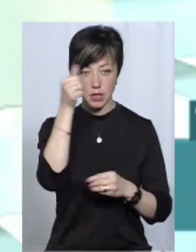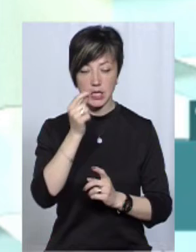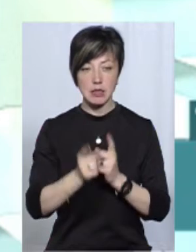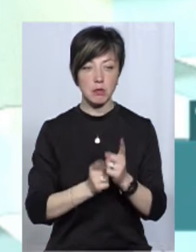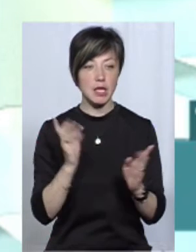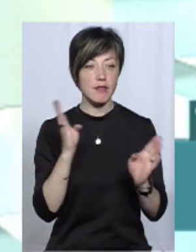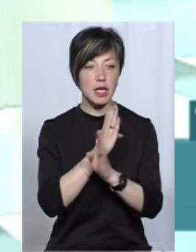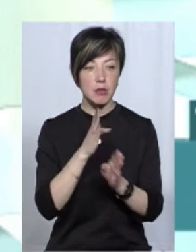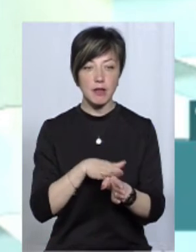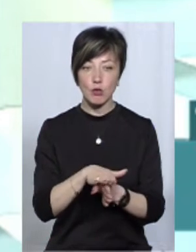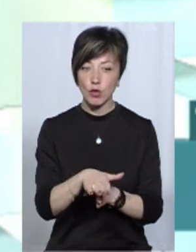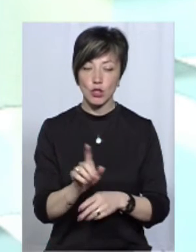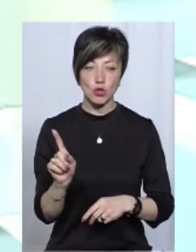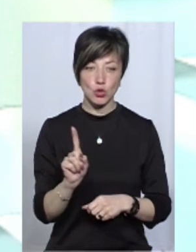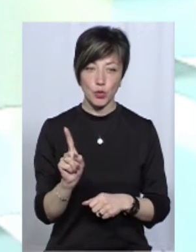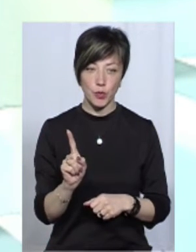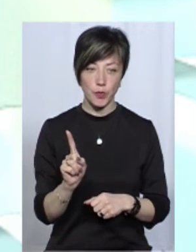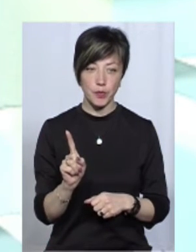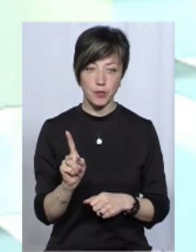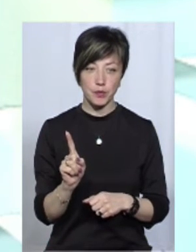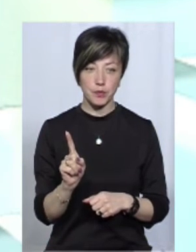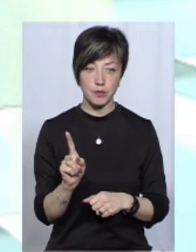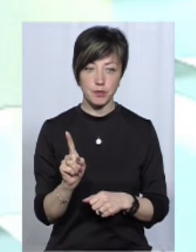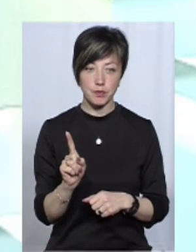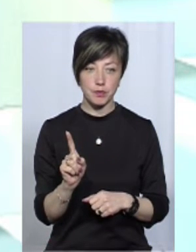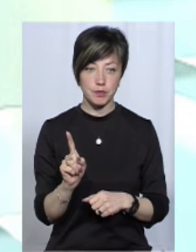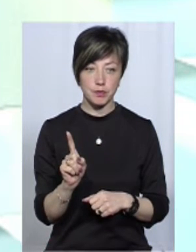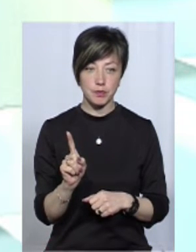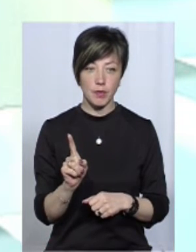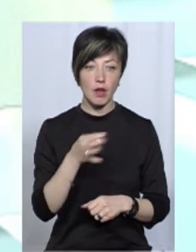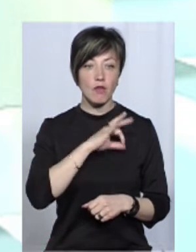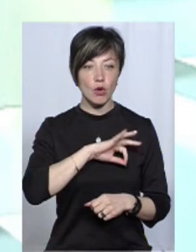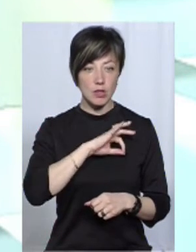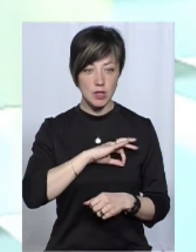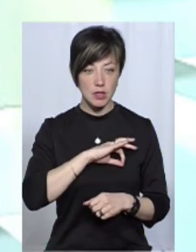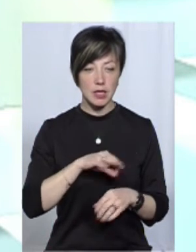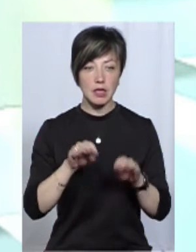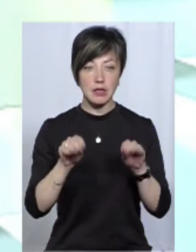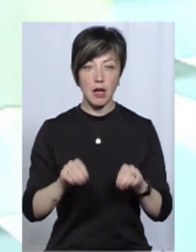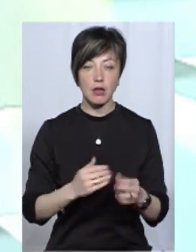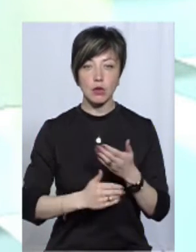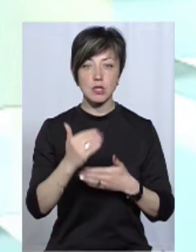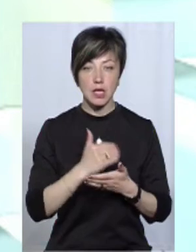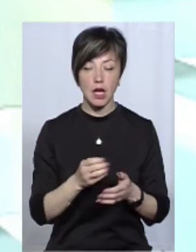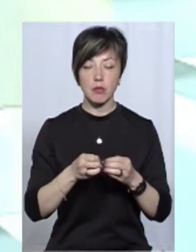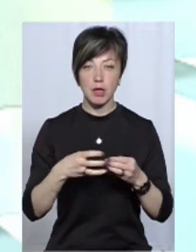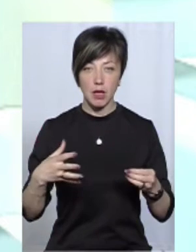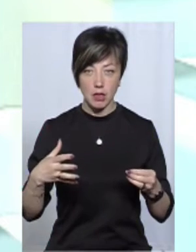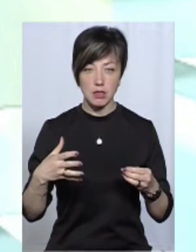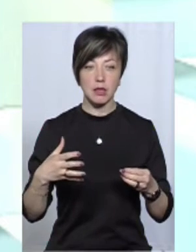такі зміни в кліматі відбулись, що використовувати дані останніх 15,